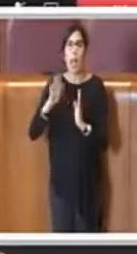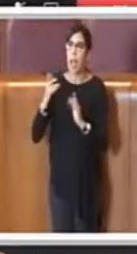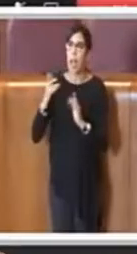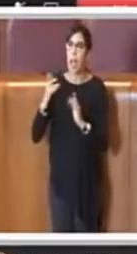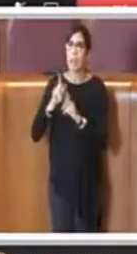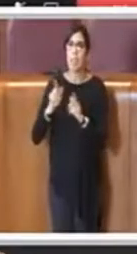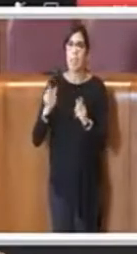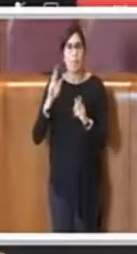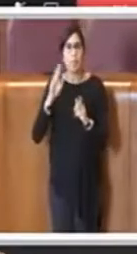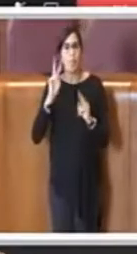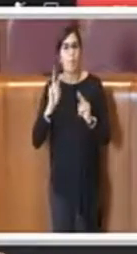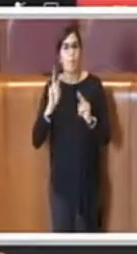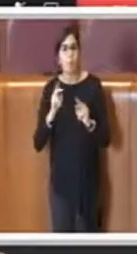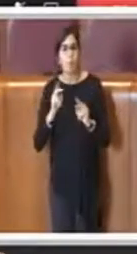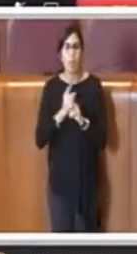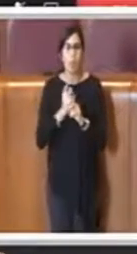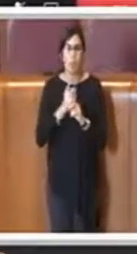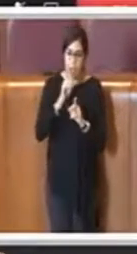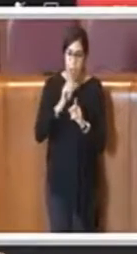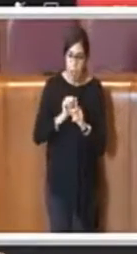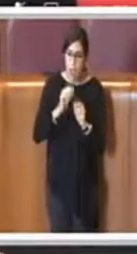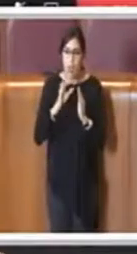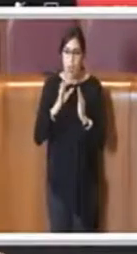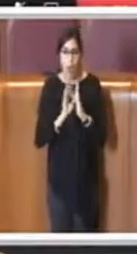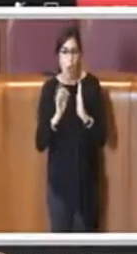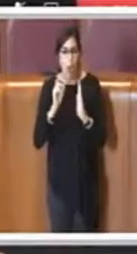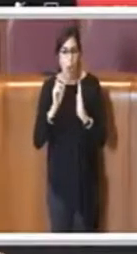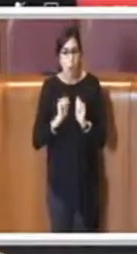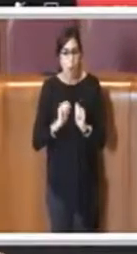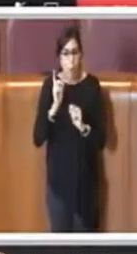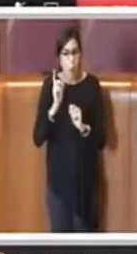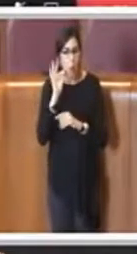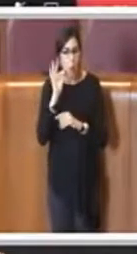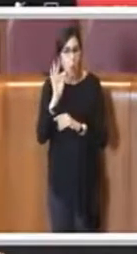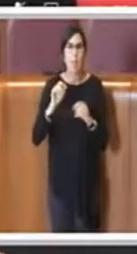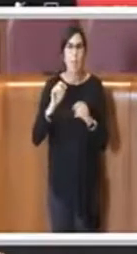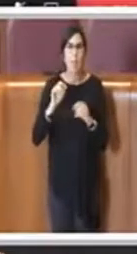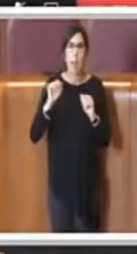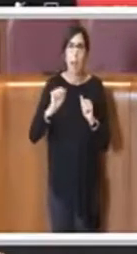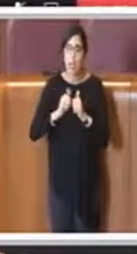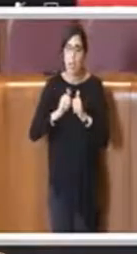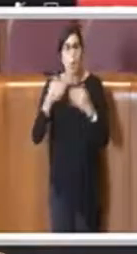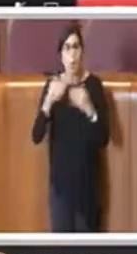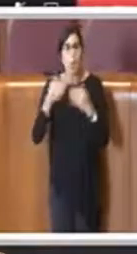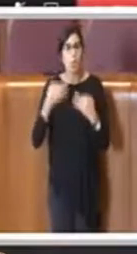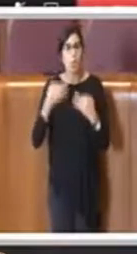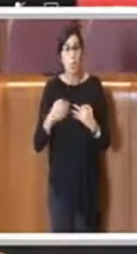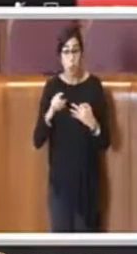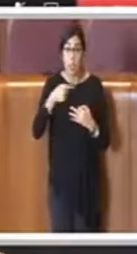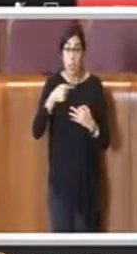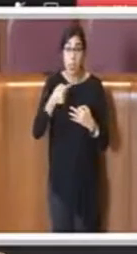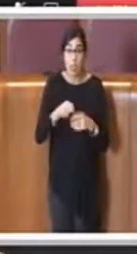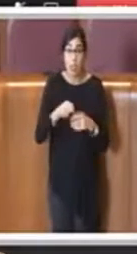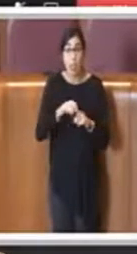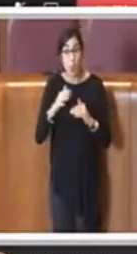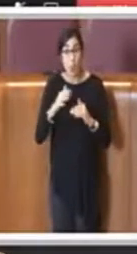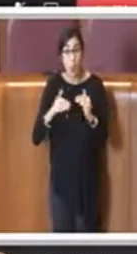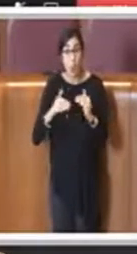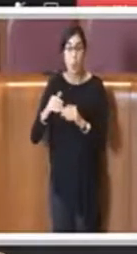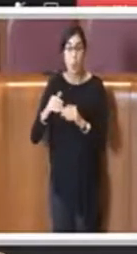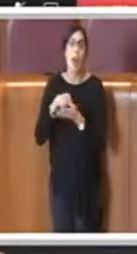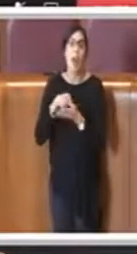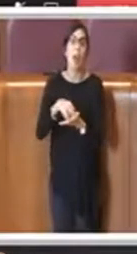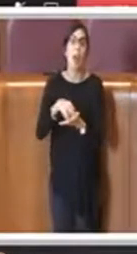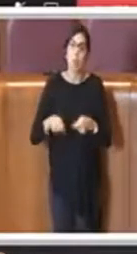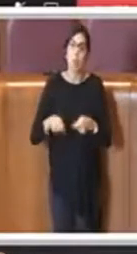studiato delle misure per poter continuare le attività in sicurezza, hanno investito e adesso queste strutture